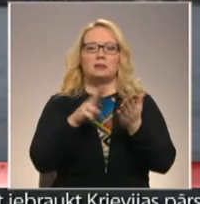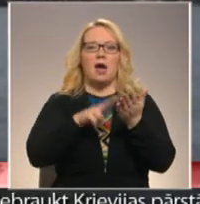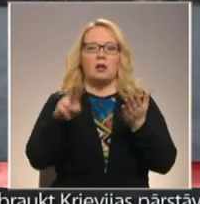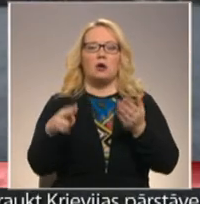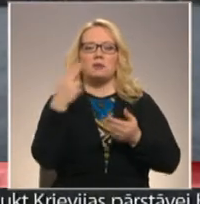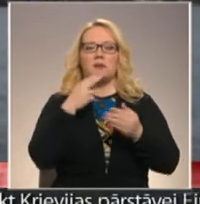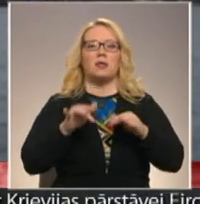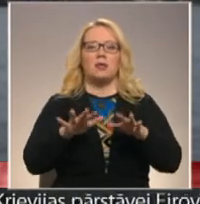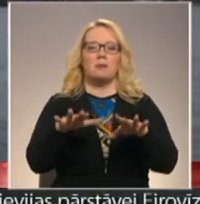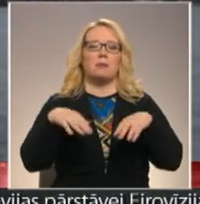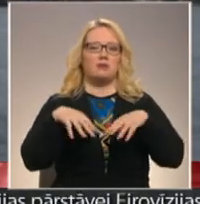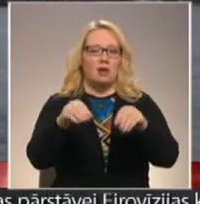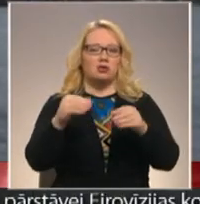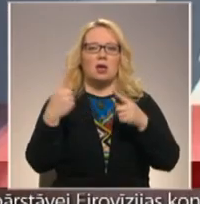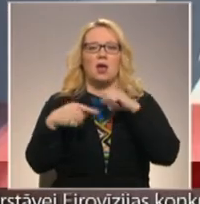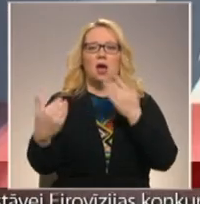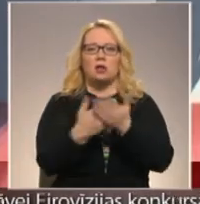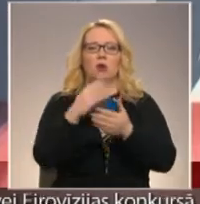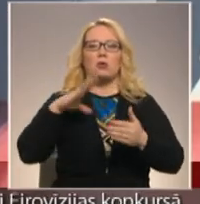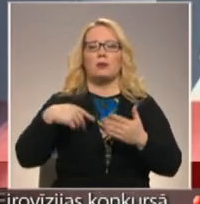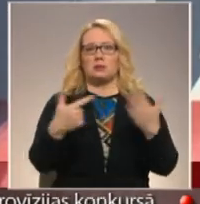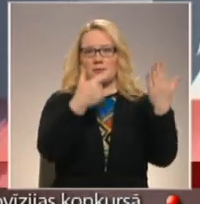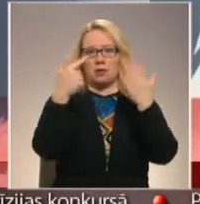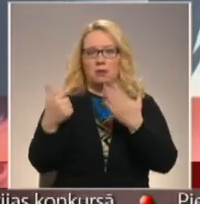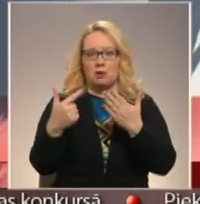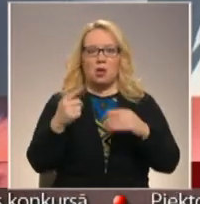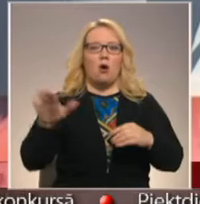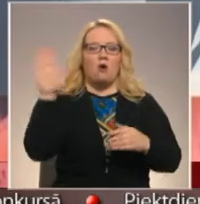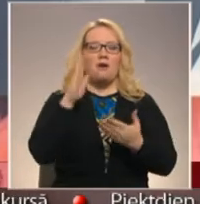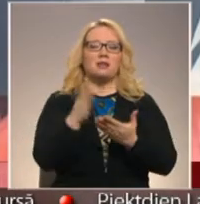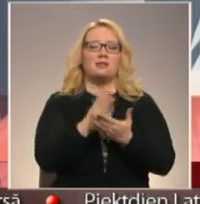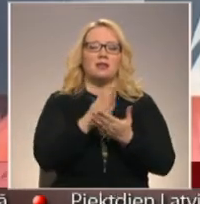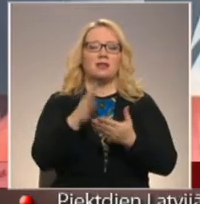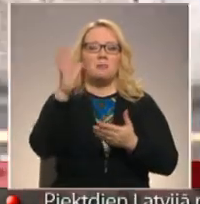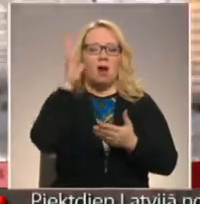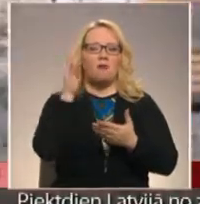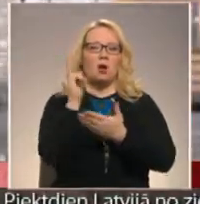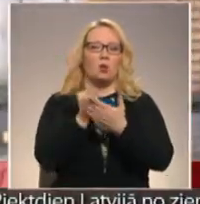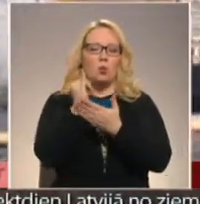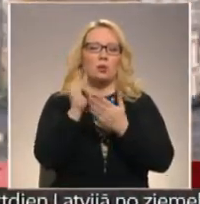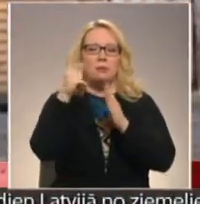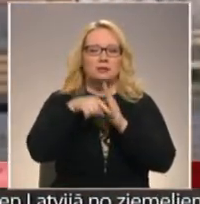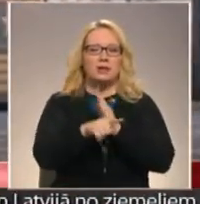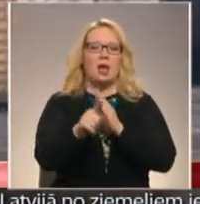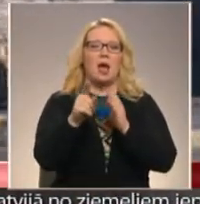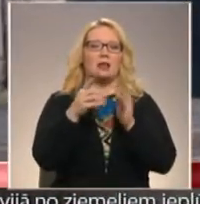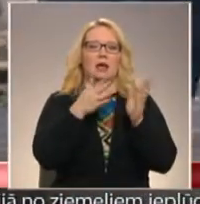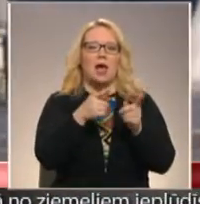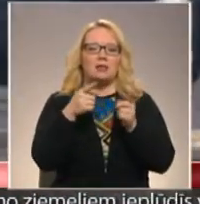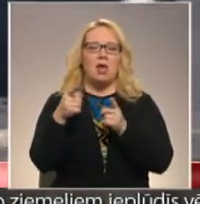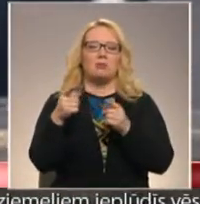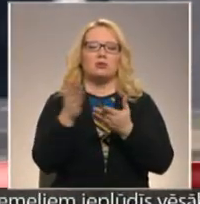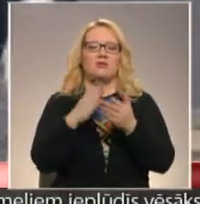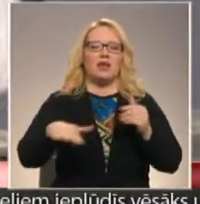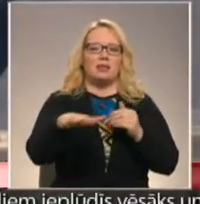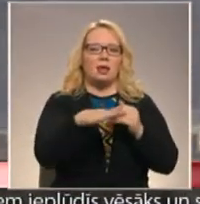saimnieciskās darbības veikšanu jāatjauno ikpēc septiņiem gadiem, un Valsts vidas pārvalde var lūgt arī padzeļinātu kaitējumu uz vidu novērtējumu.